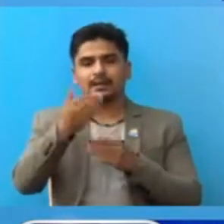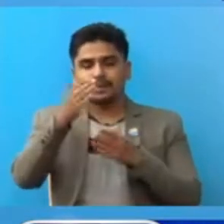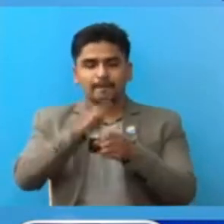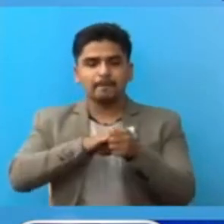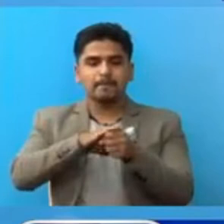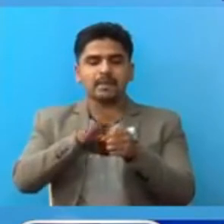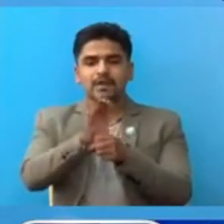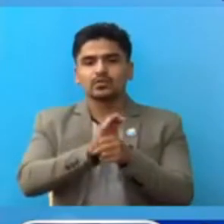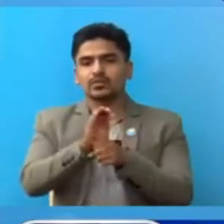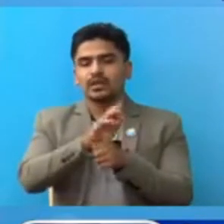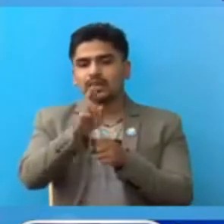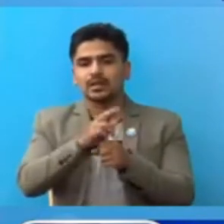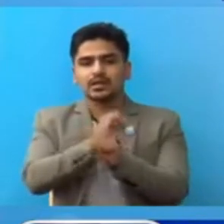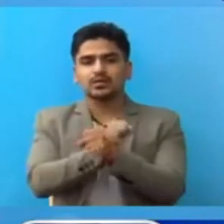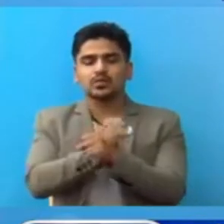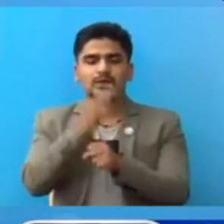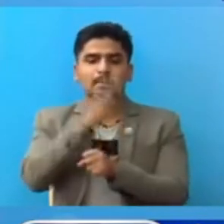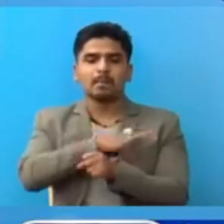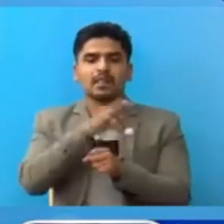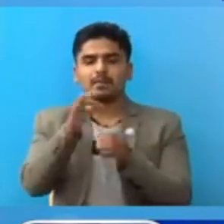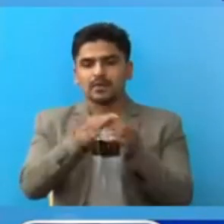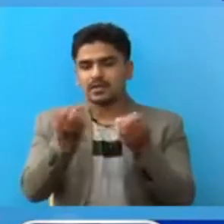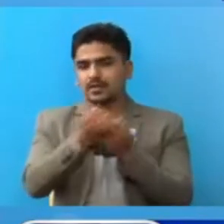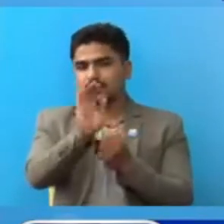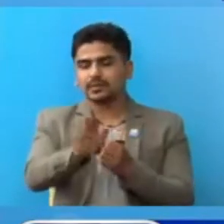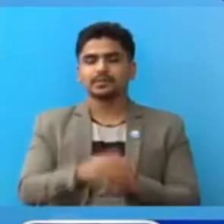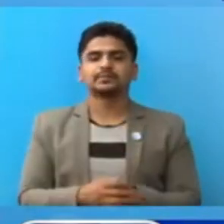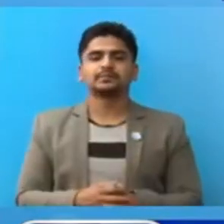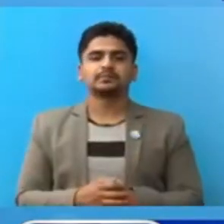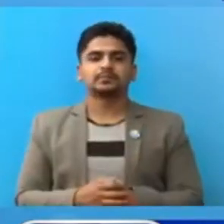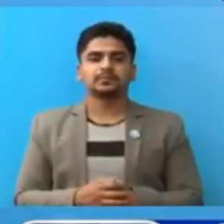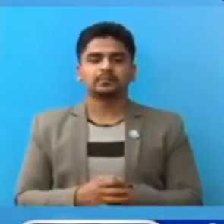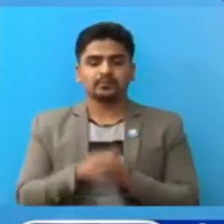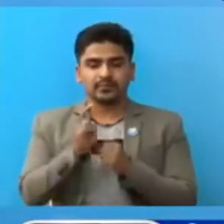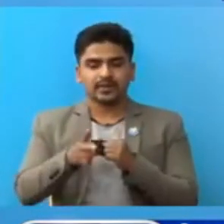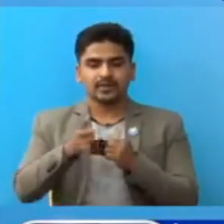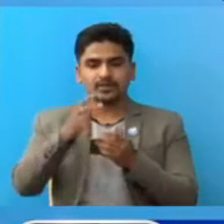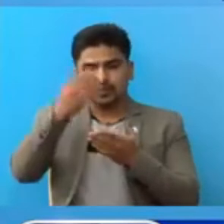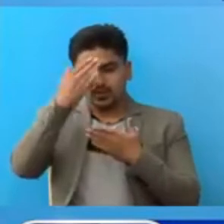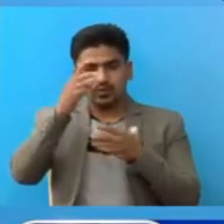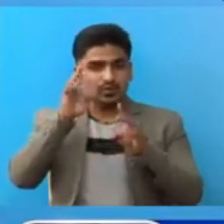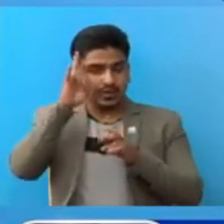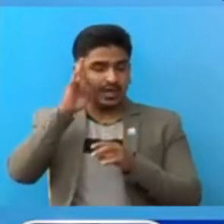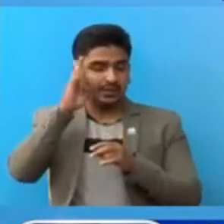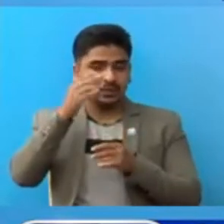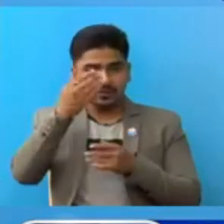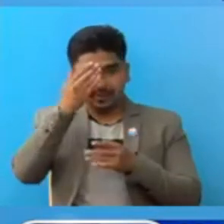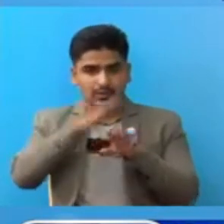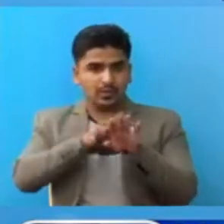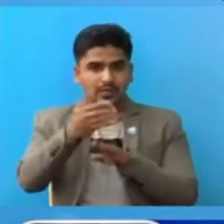सुविरा एगम जोखिम भत्ता को वेवस्ता गरिये को चा एस रोका संकाश्वत बिर्यामि लाई